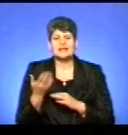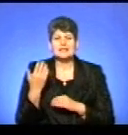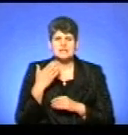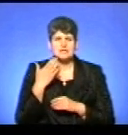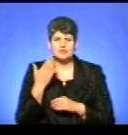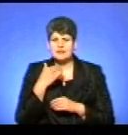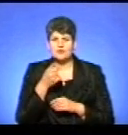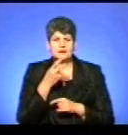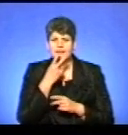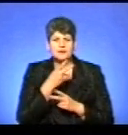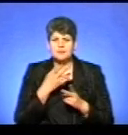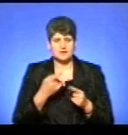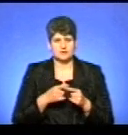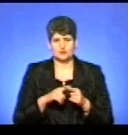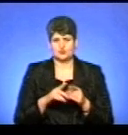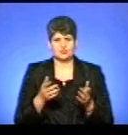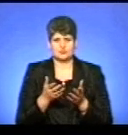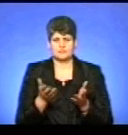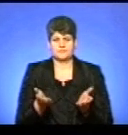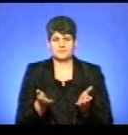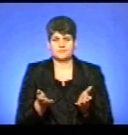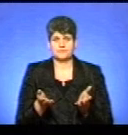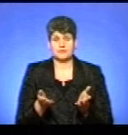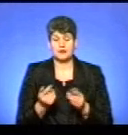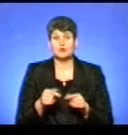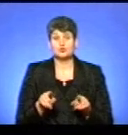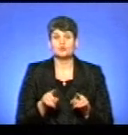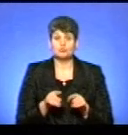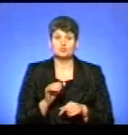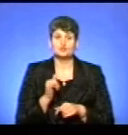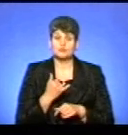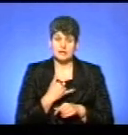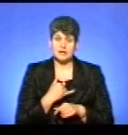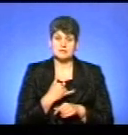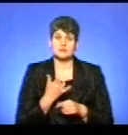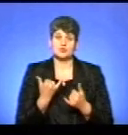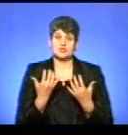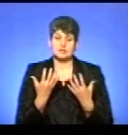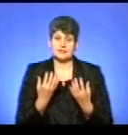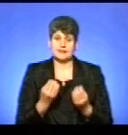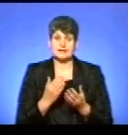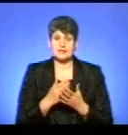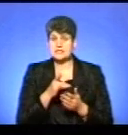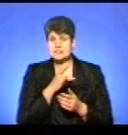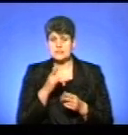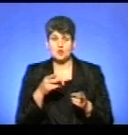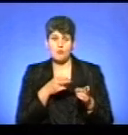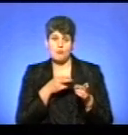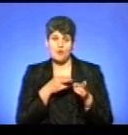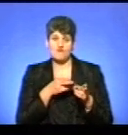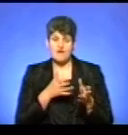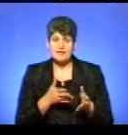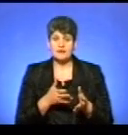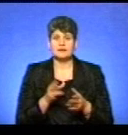роки не спостерігалося такого явища. Тому в нас на сьогоднішній день проходить сезон полювання на